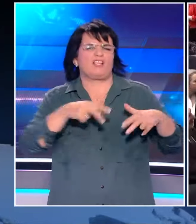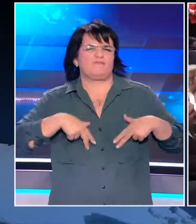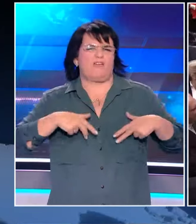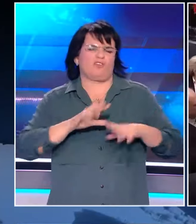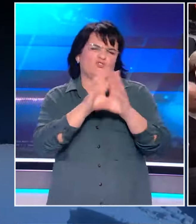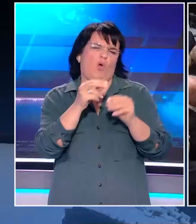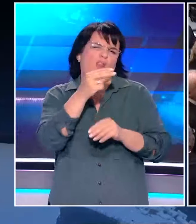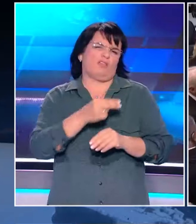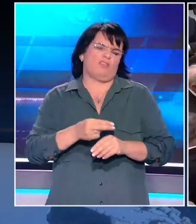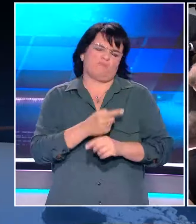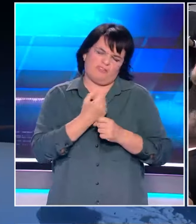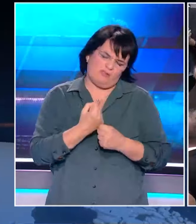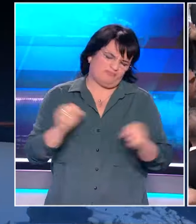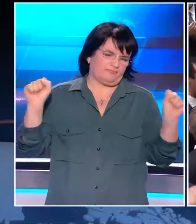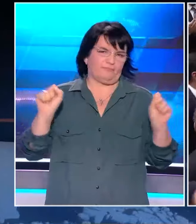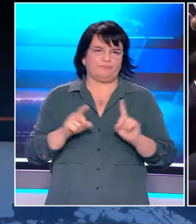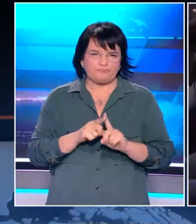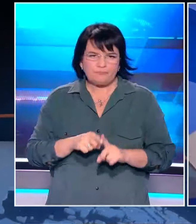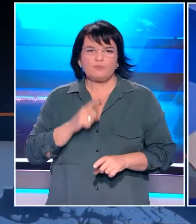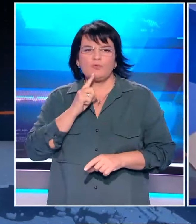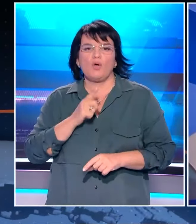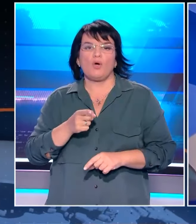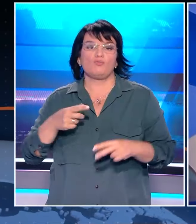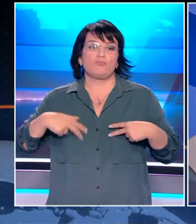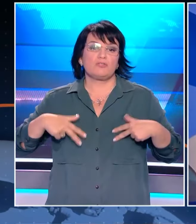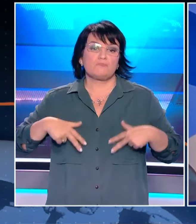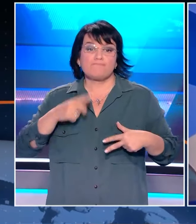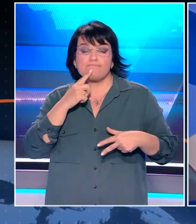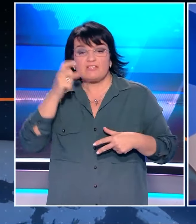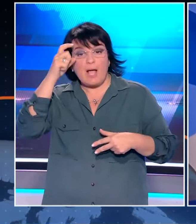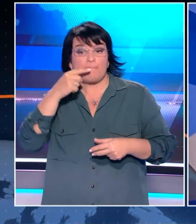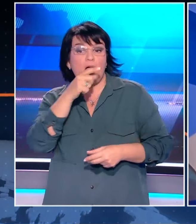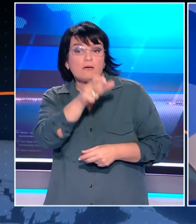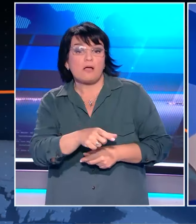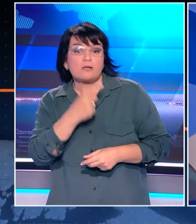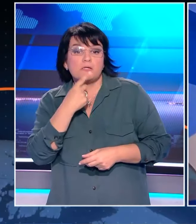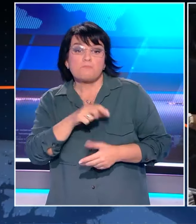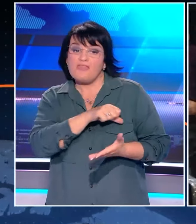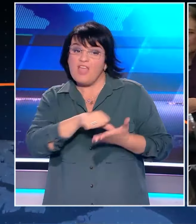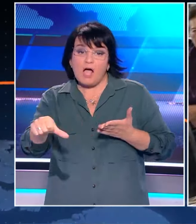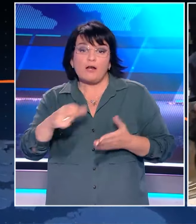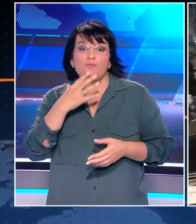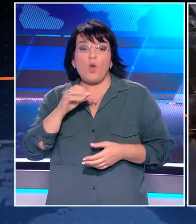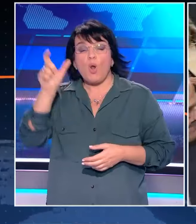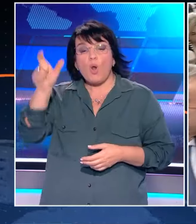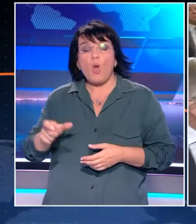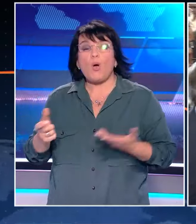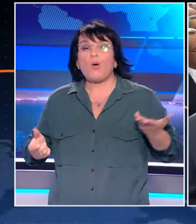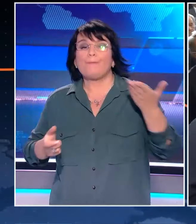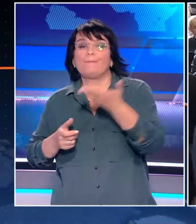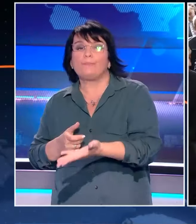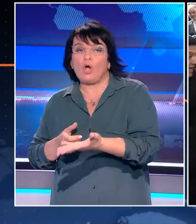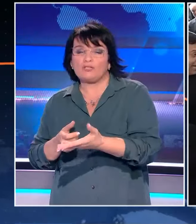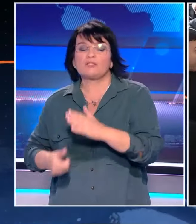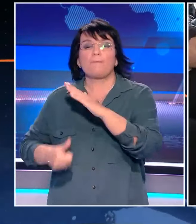πλευρά του Αντώνης Αμαρά επιμένει να αφήνει ανοιχτό το ενδεχόμενο για κόμμα και επίσης σημειώνει πως διαγράφτηκε επειδή προτάθηκε ο Κώστας Καραμαλής